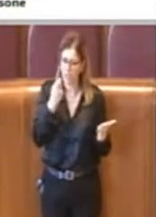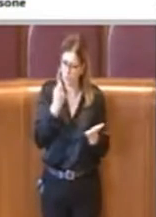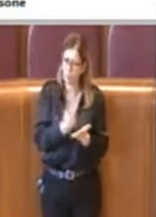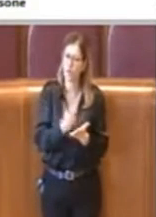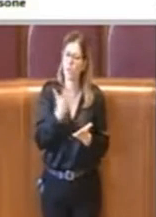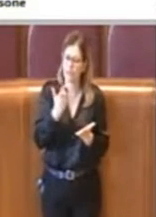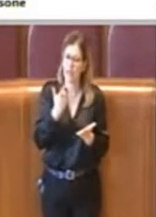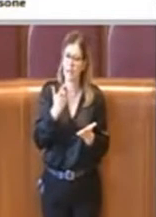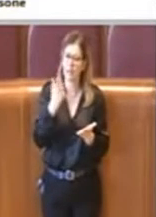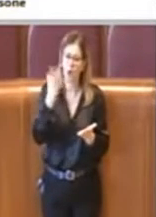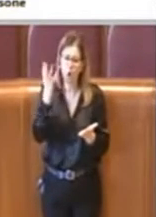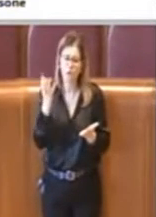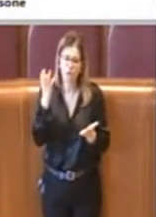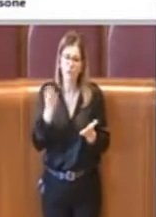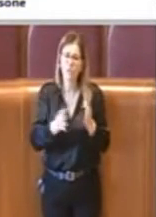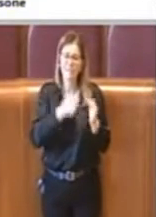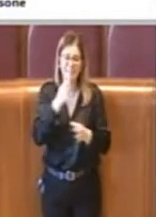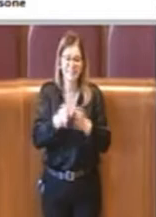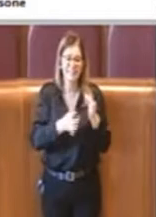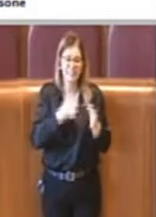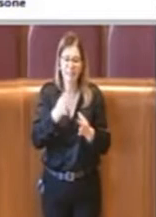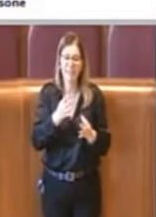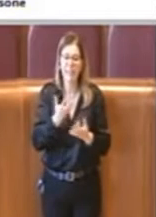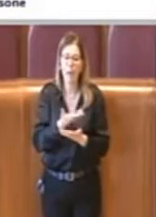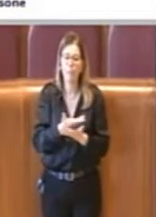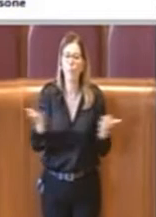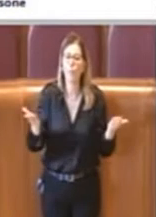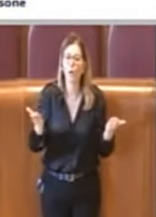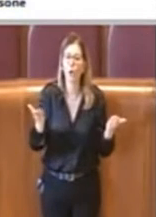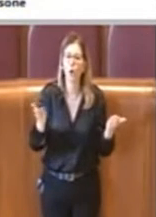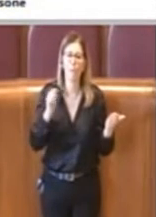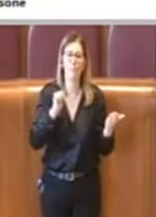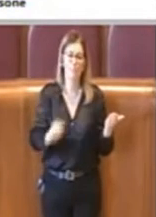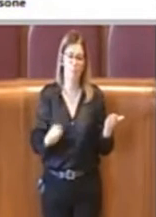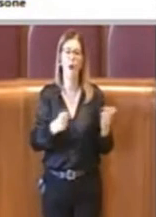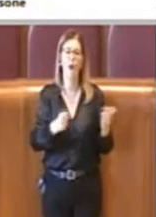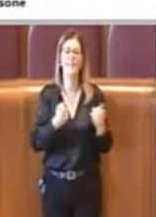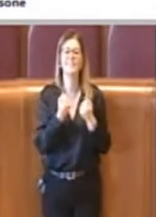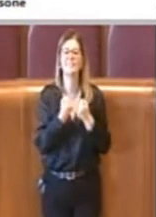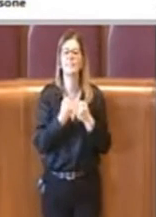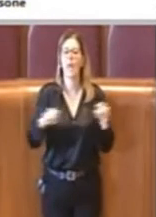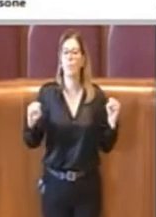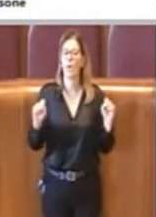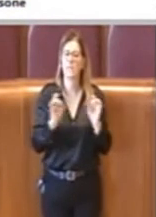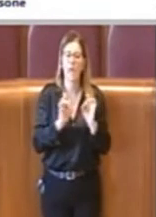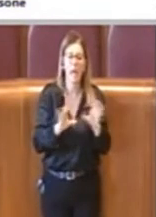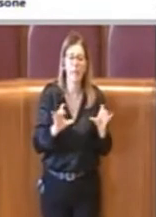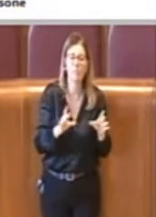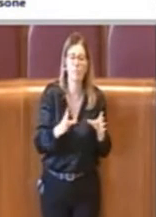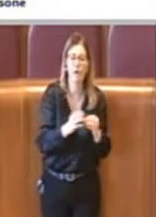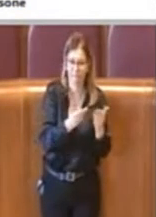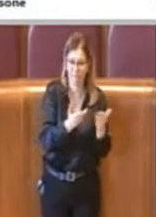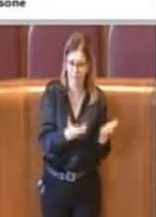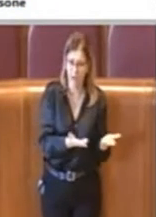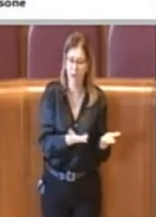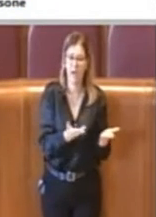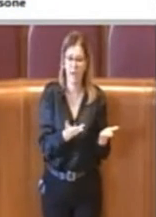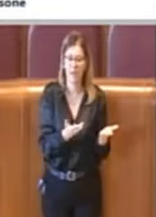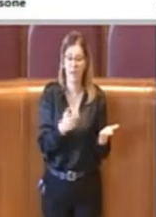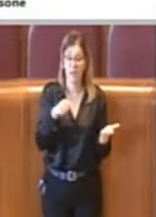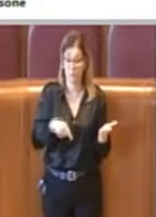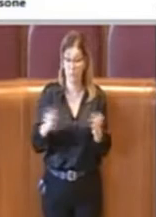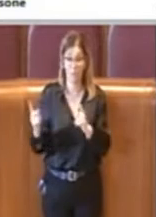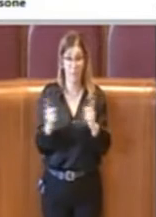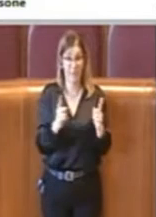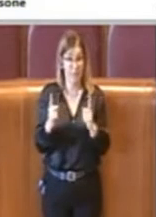un luogo di esercizio della democrazia. Considerando poi che in questi giorni di emergenza sanitaria il